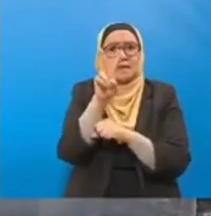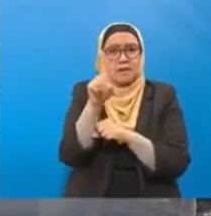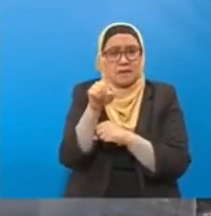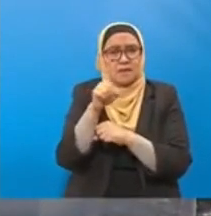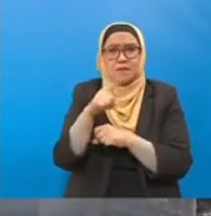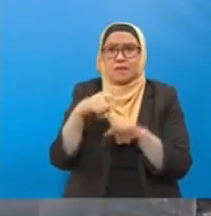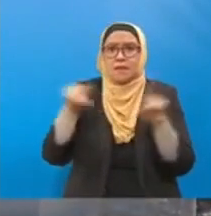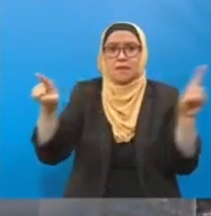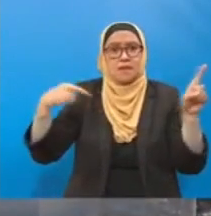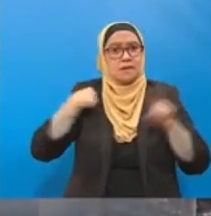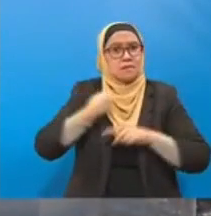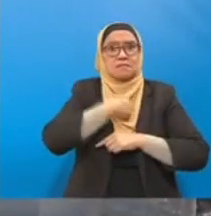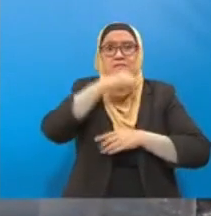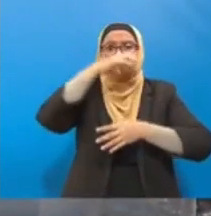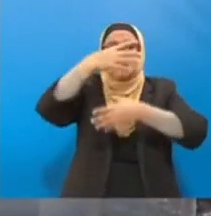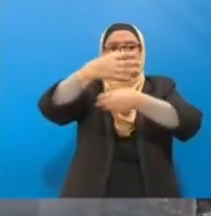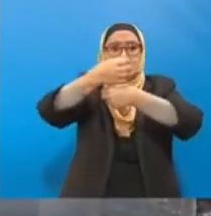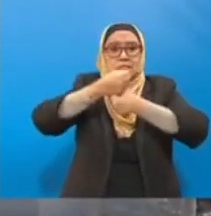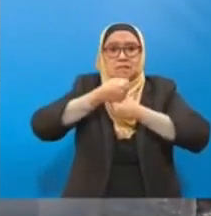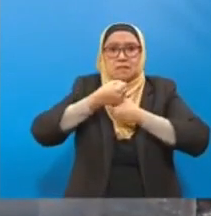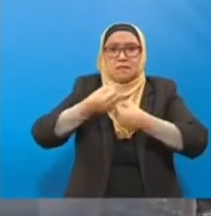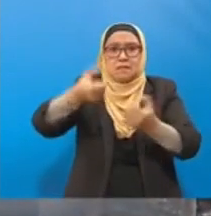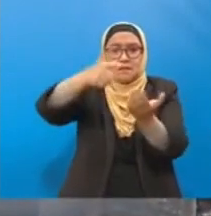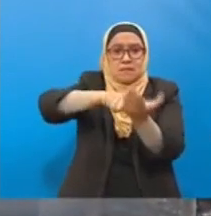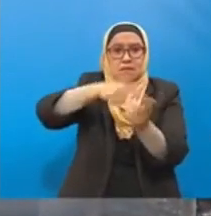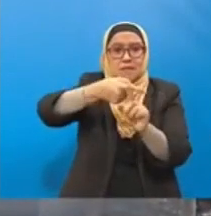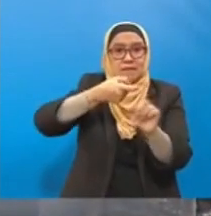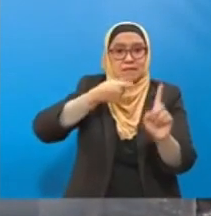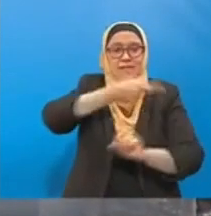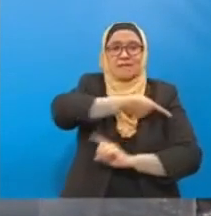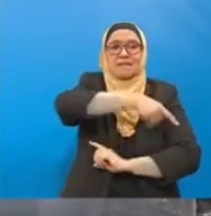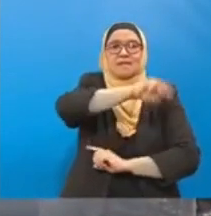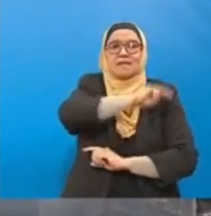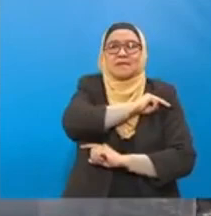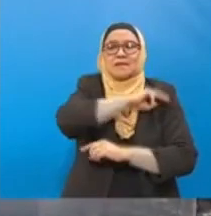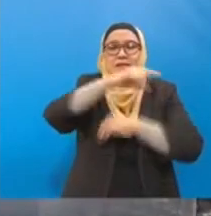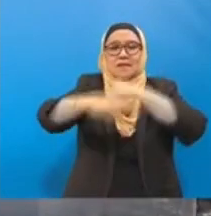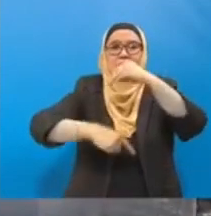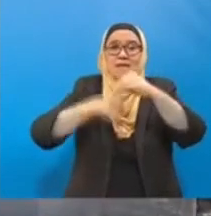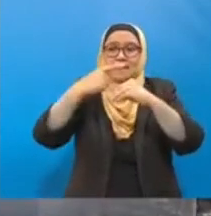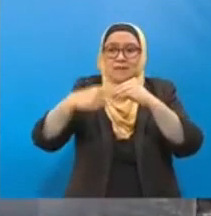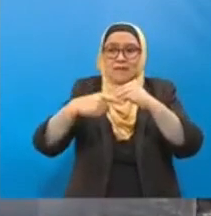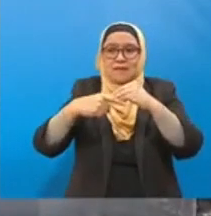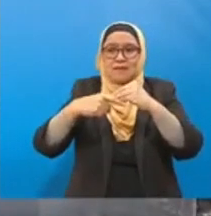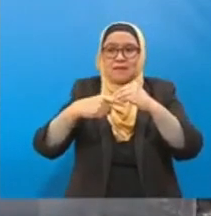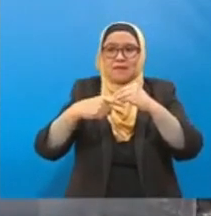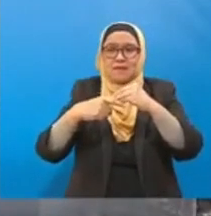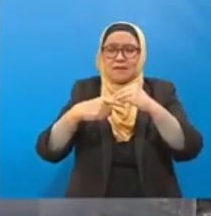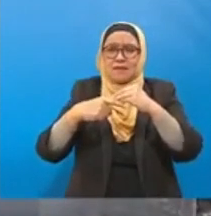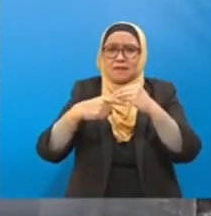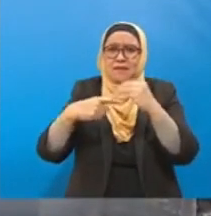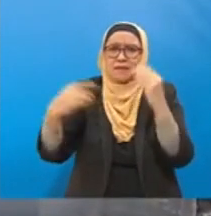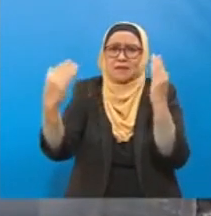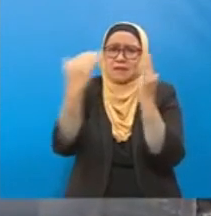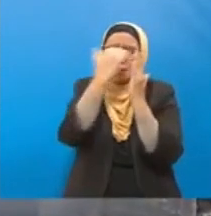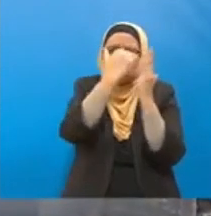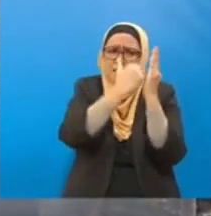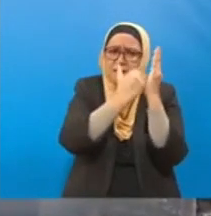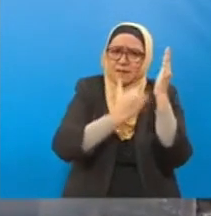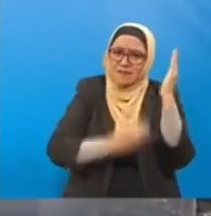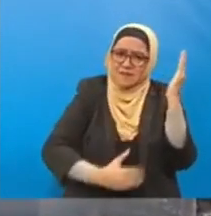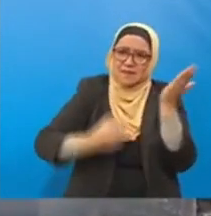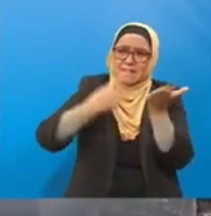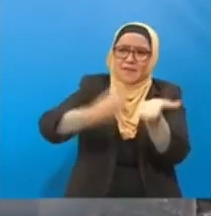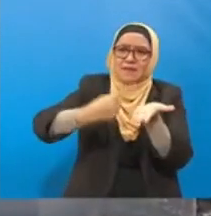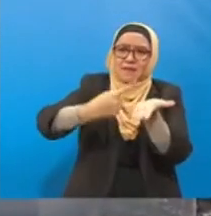daripada Menterian mengenai isi kandungan perbincangan tersebut.